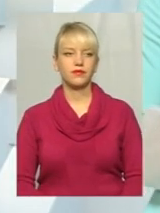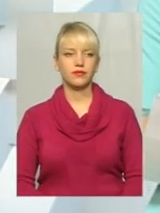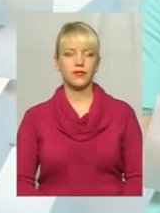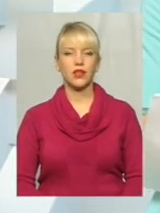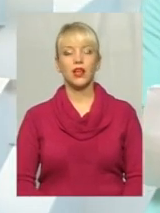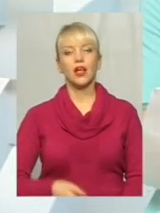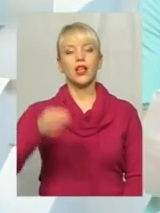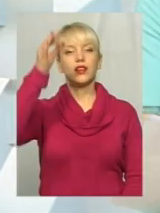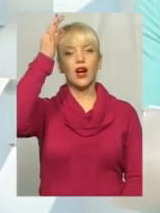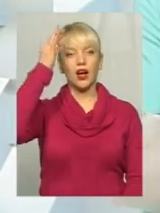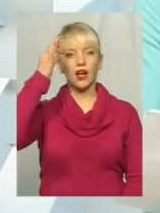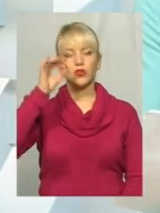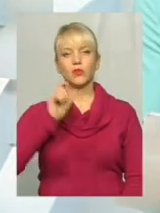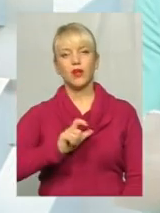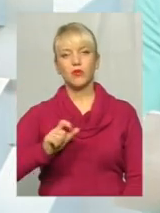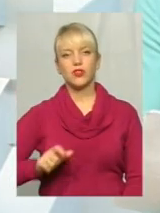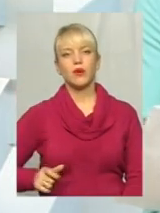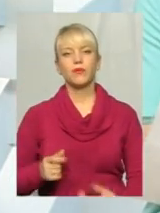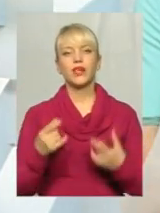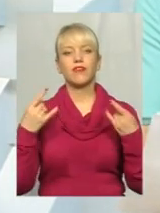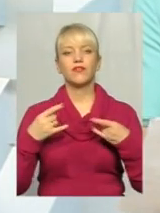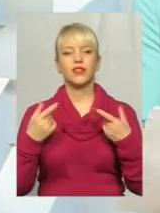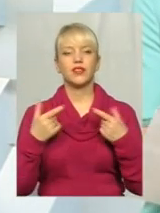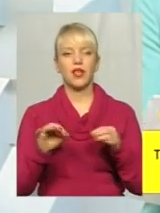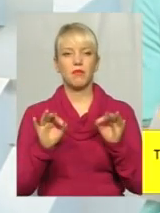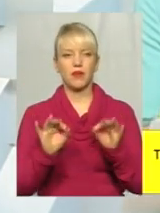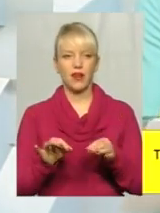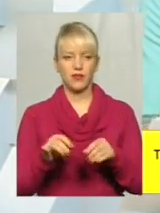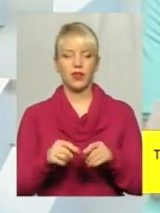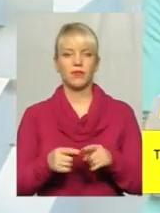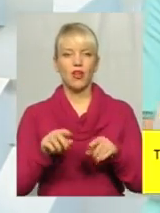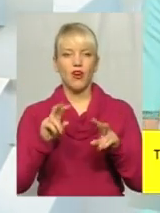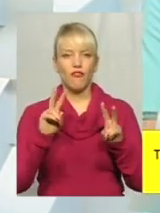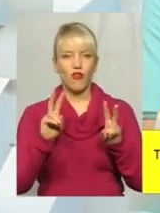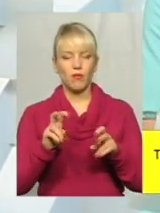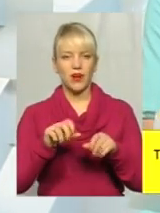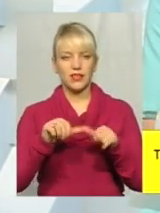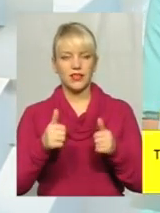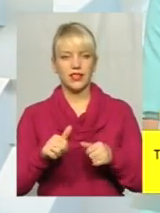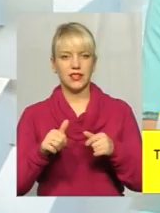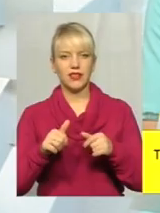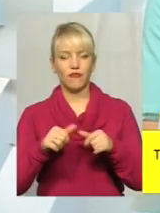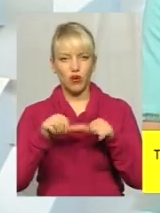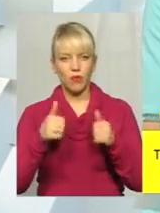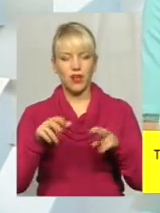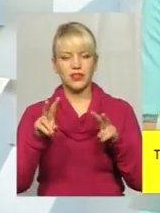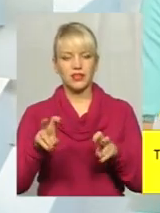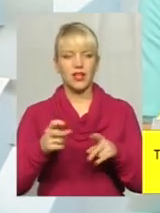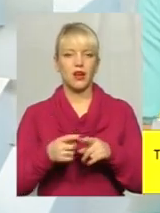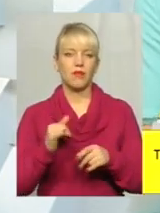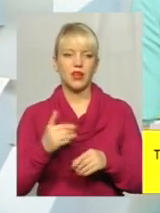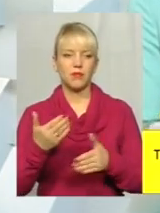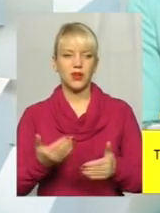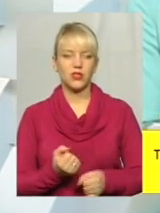Нагадаю глядачам, в ефірі «Де правда» в форматі теми. Я Вона Бендюх, працюємо для вас наживо, говоримо